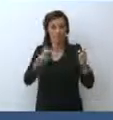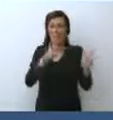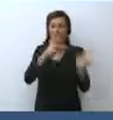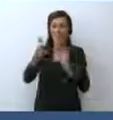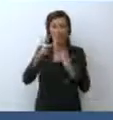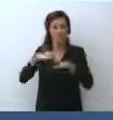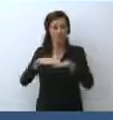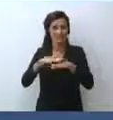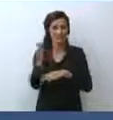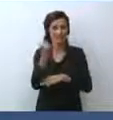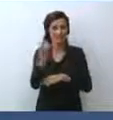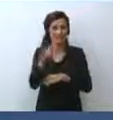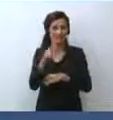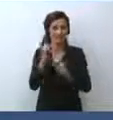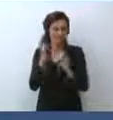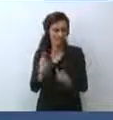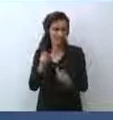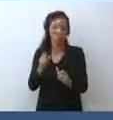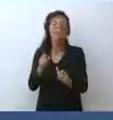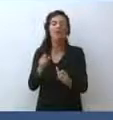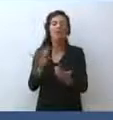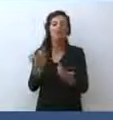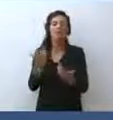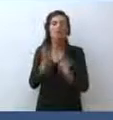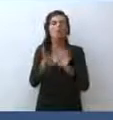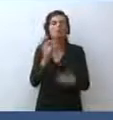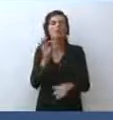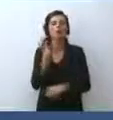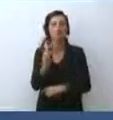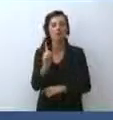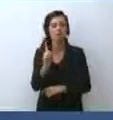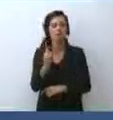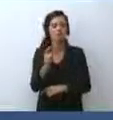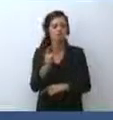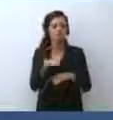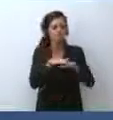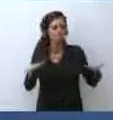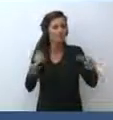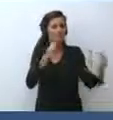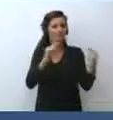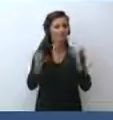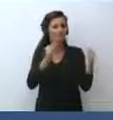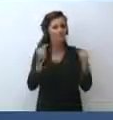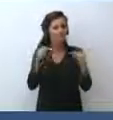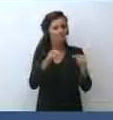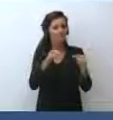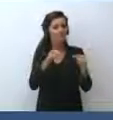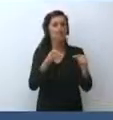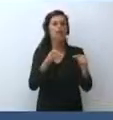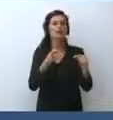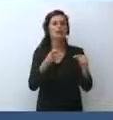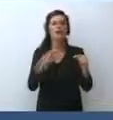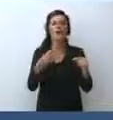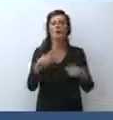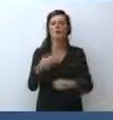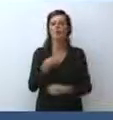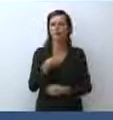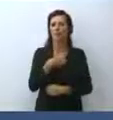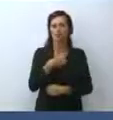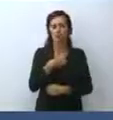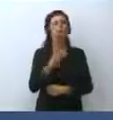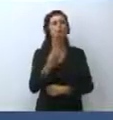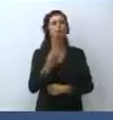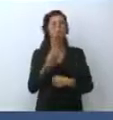decisione, sulle scelte dei tavoli prefettizi, che come sapete riuniscono le scuole, ma anche i